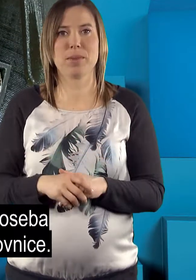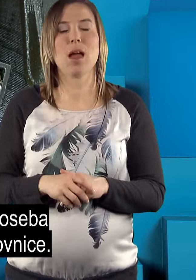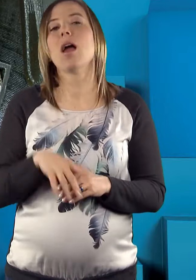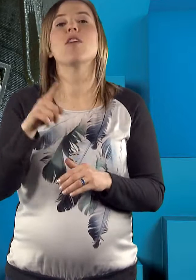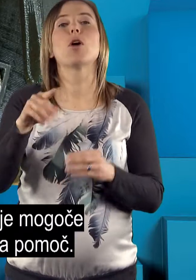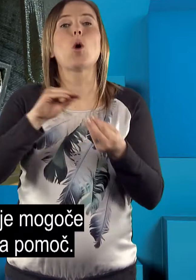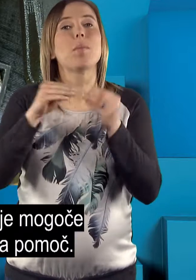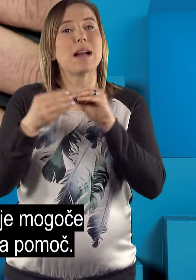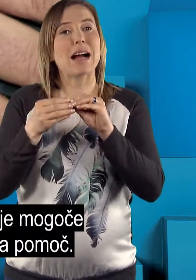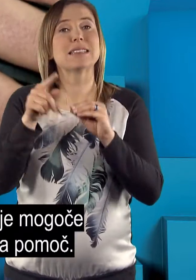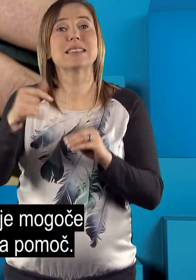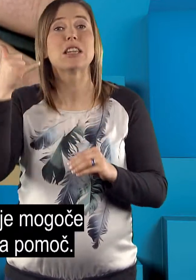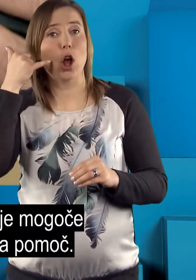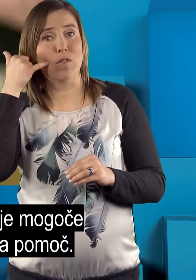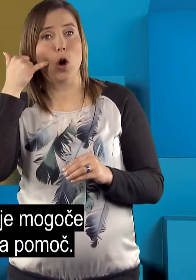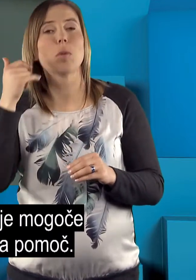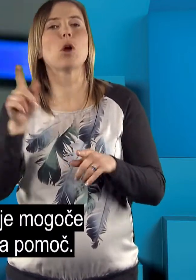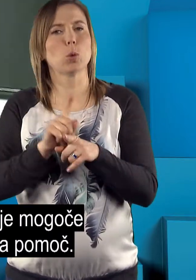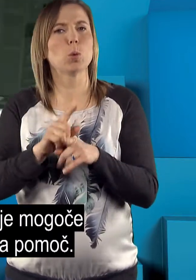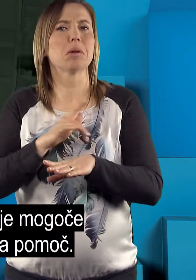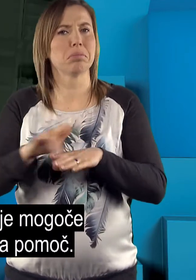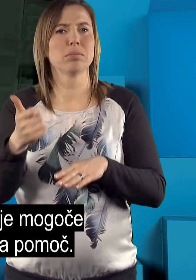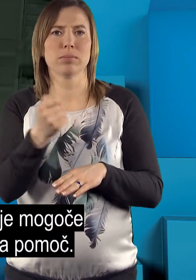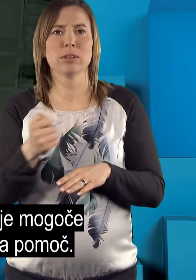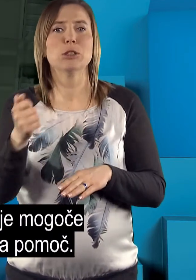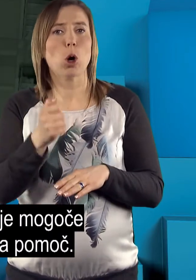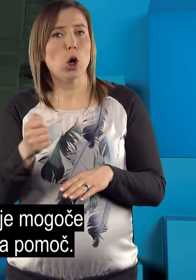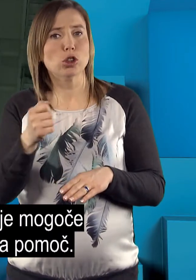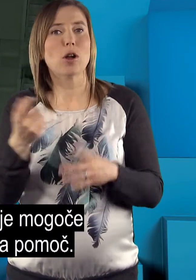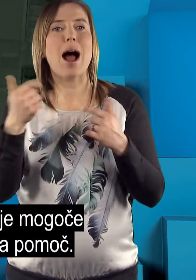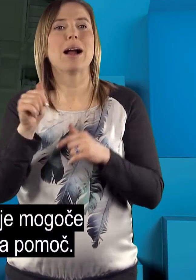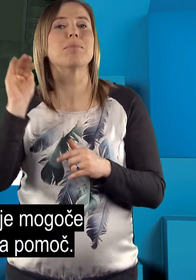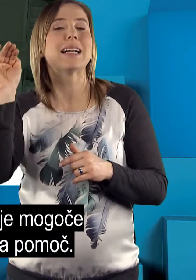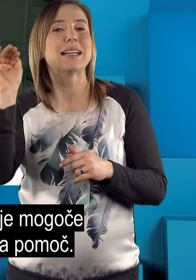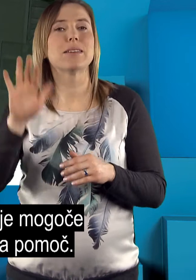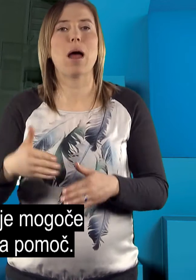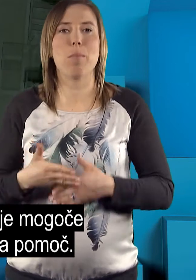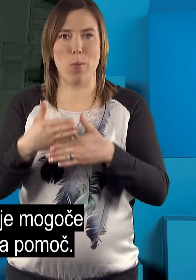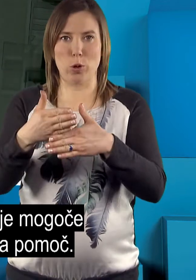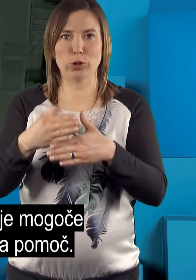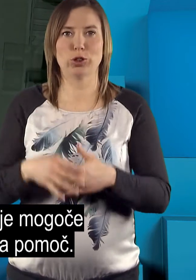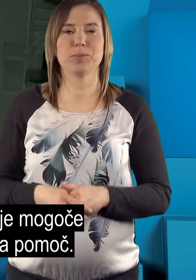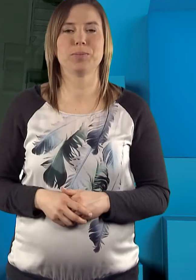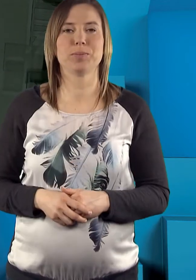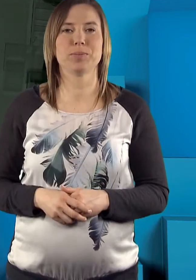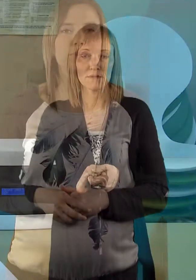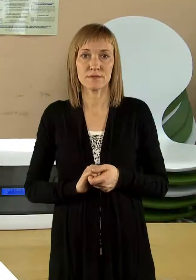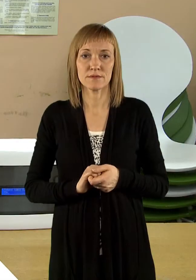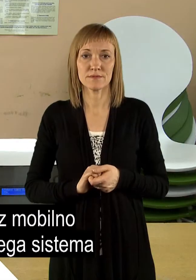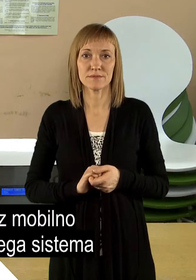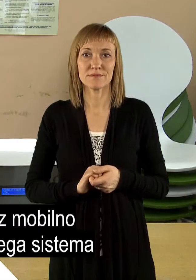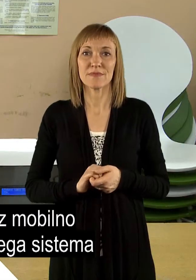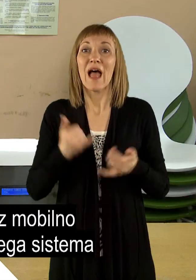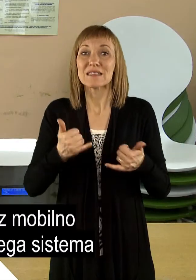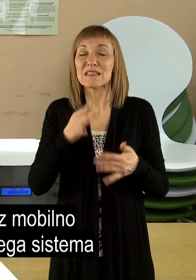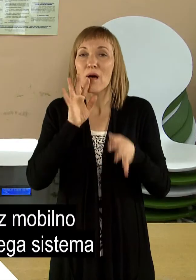V kombinaciji s telefonom je mogoče poslati tudi SMS ali klic na pomoč. Ta